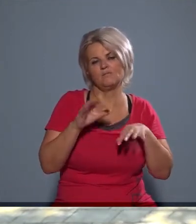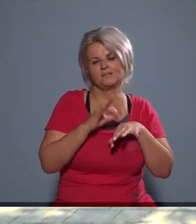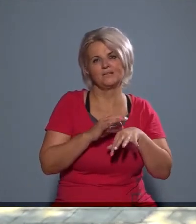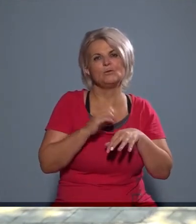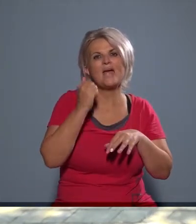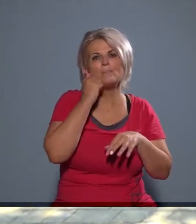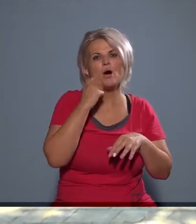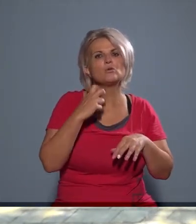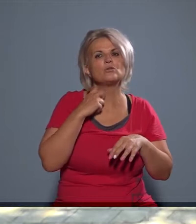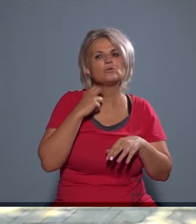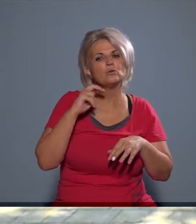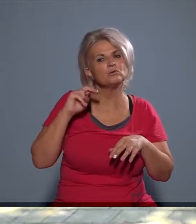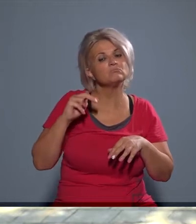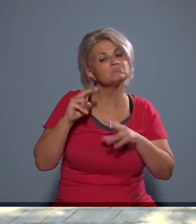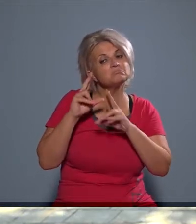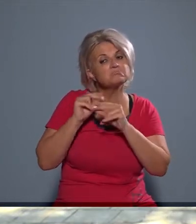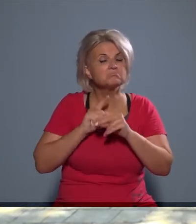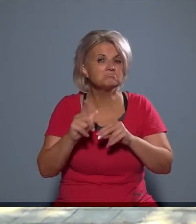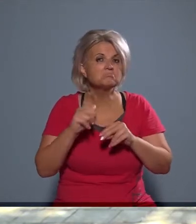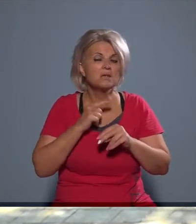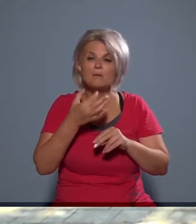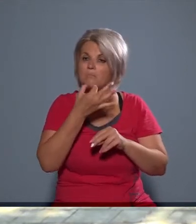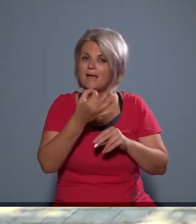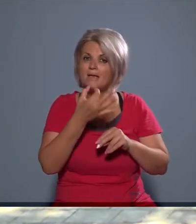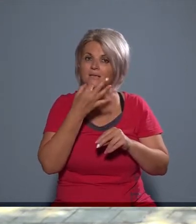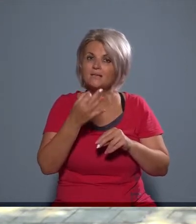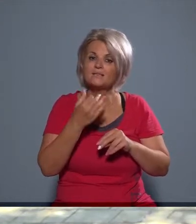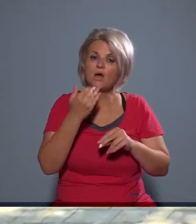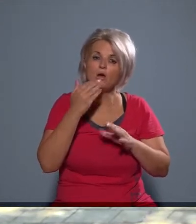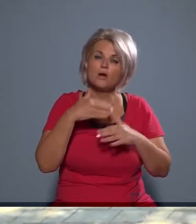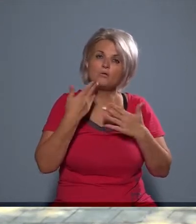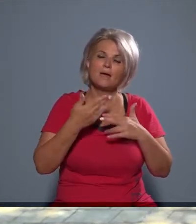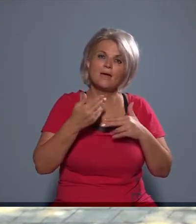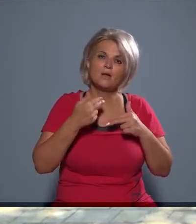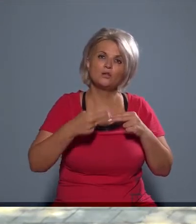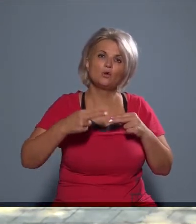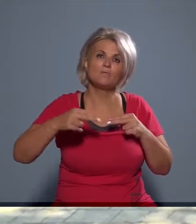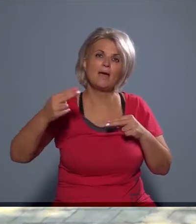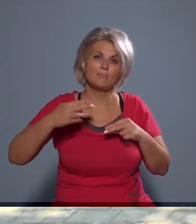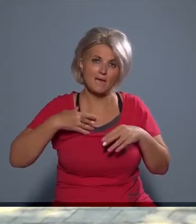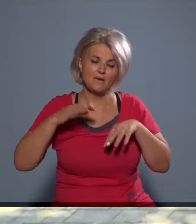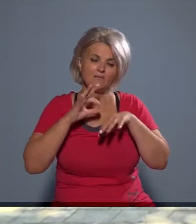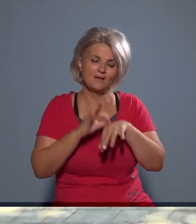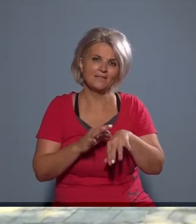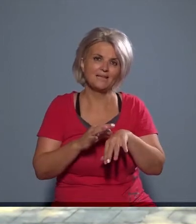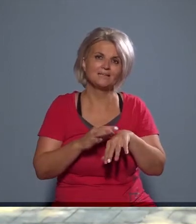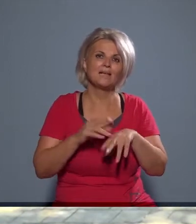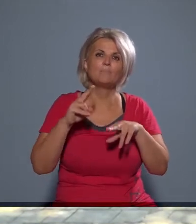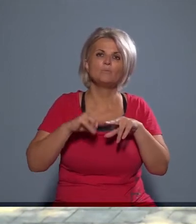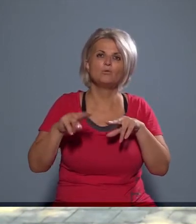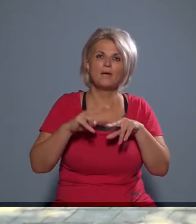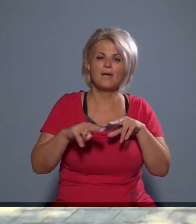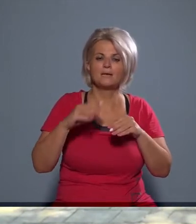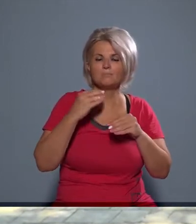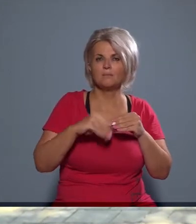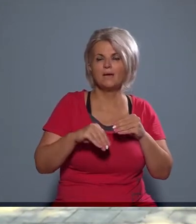így félrehívott, és így egyenesen megkérdezte, hogy van-e kedvem továbbvinni a műhelyt, mert hogy úgy látja, hogy nagyon jól megértem